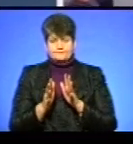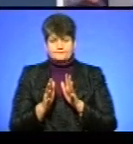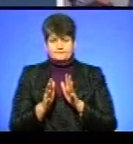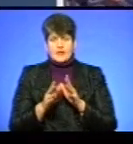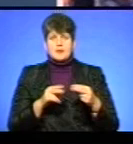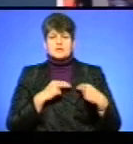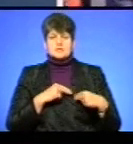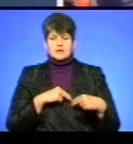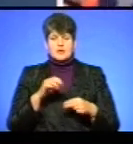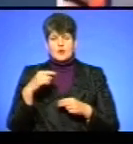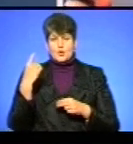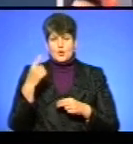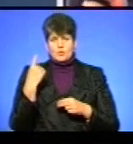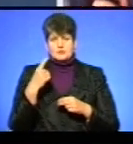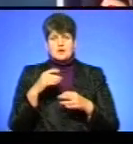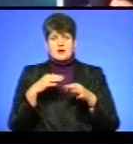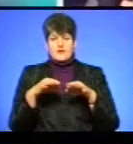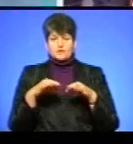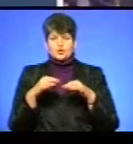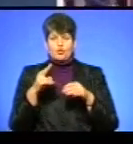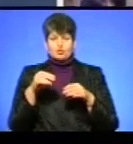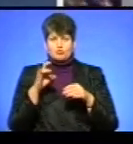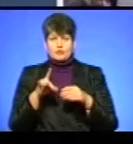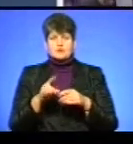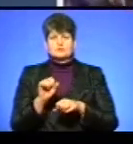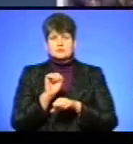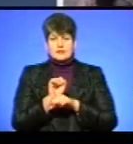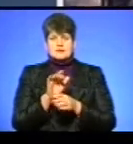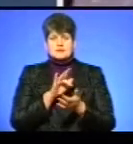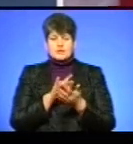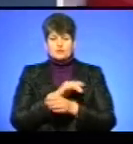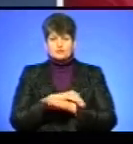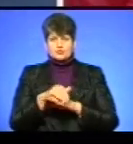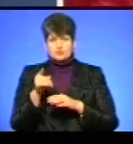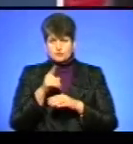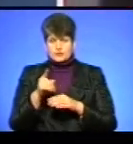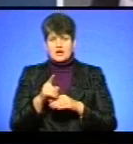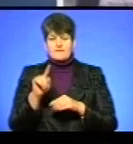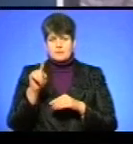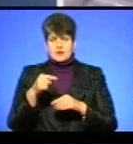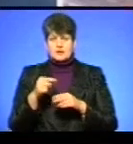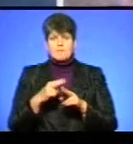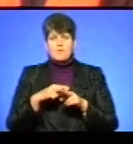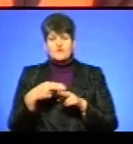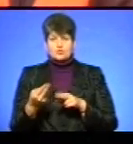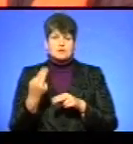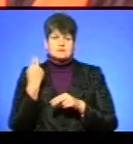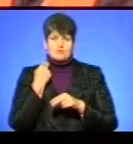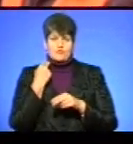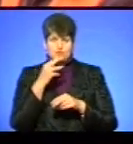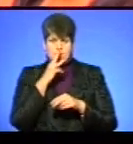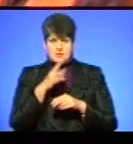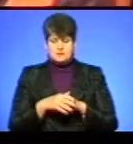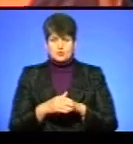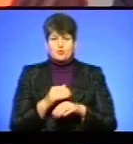Працівники облафтодору впродовж години перекривали центральну вулицю Тернополя і вимагали повернути їм заборговану зарплату. Хочемо, щоб